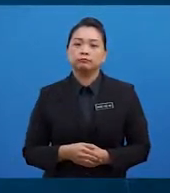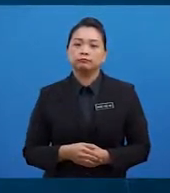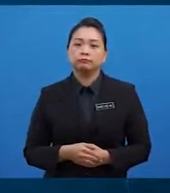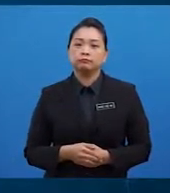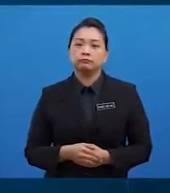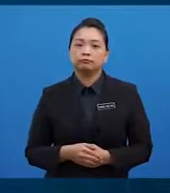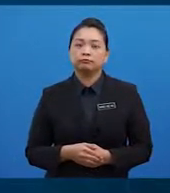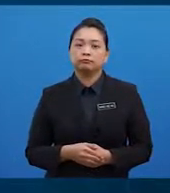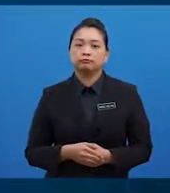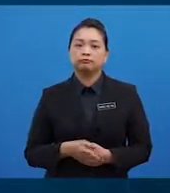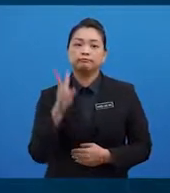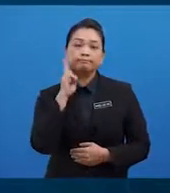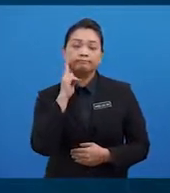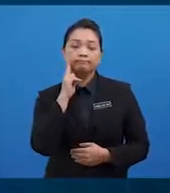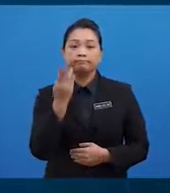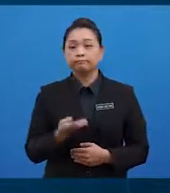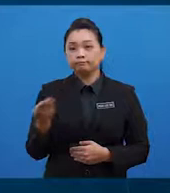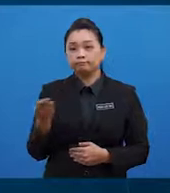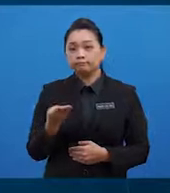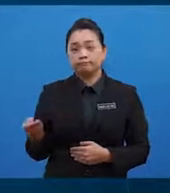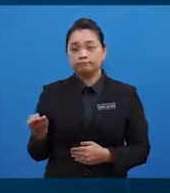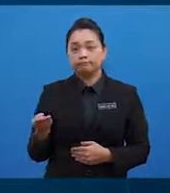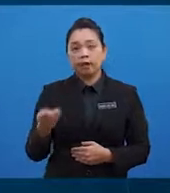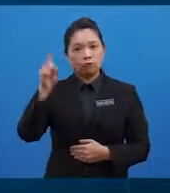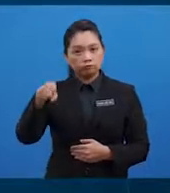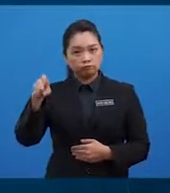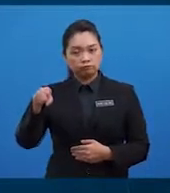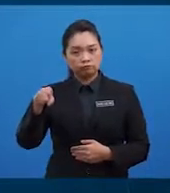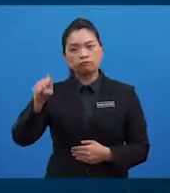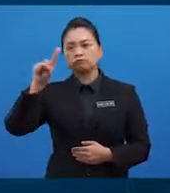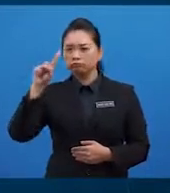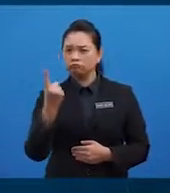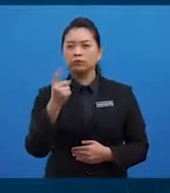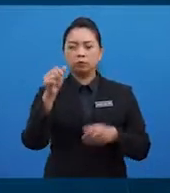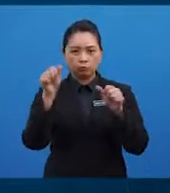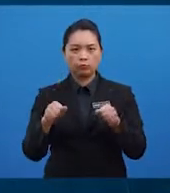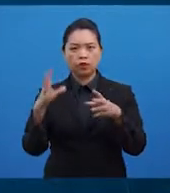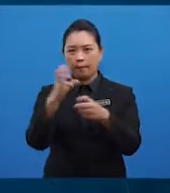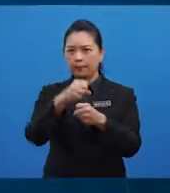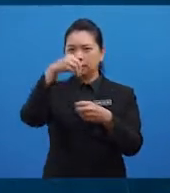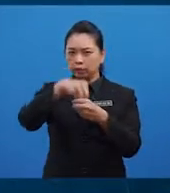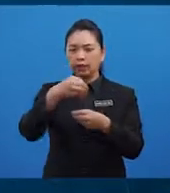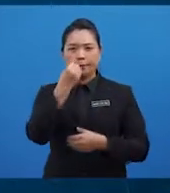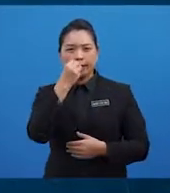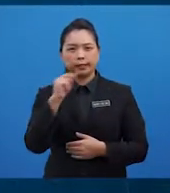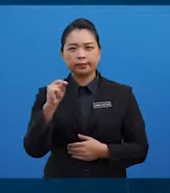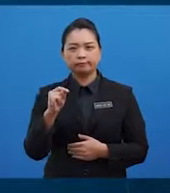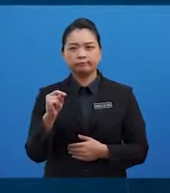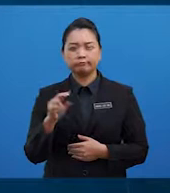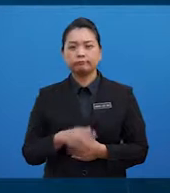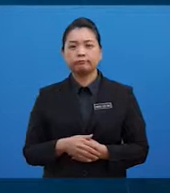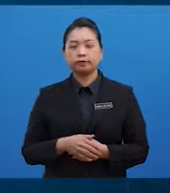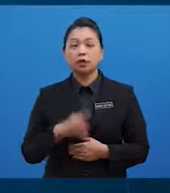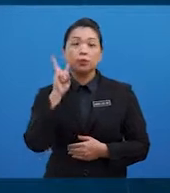Vitamin adalah bahan organik yang esensial dan hanya boleh didapati dalam makanan kecuali vitamin